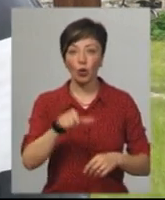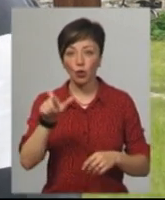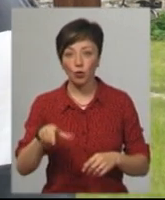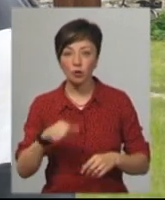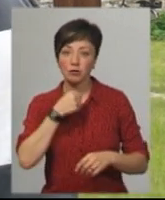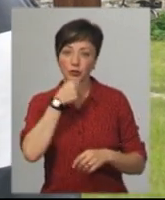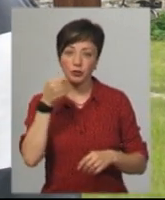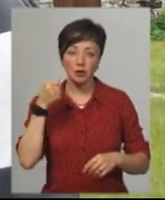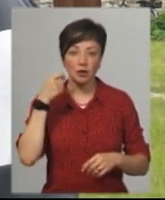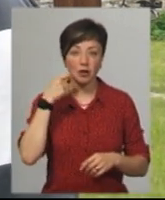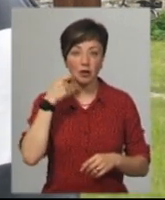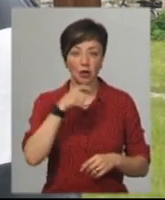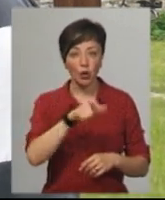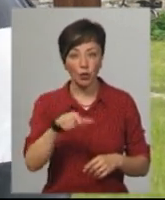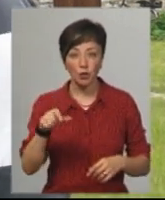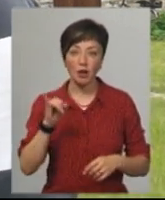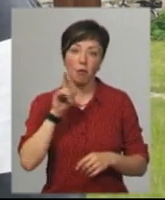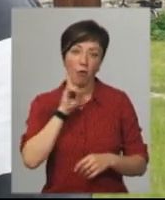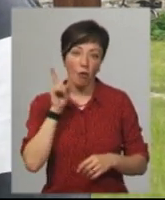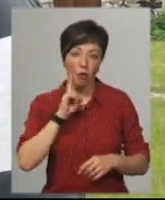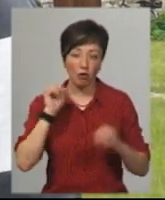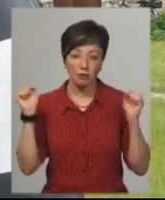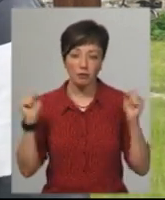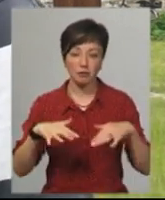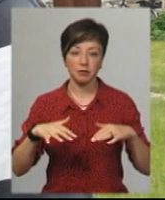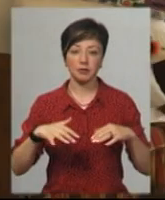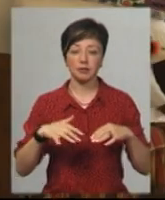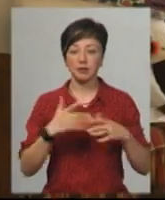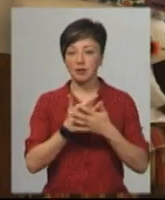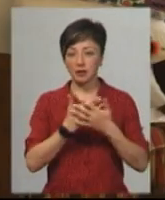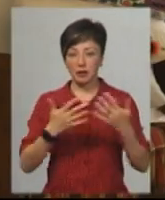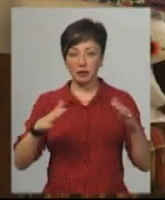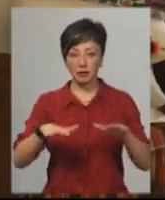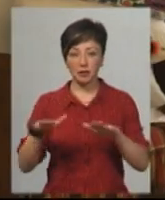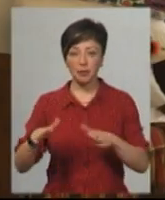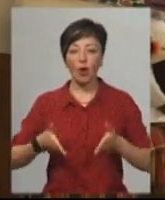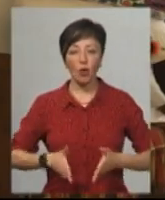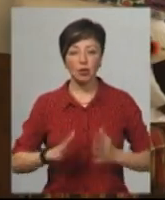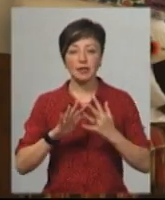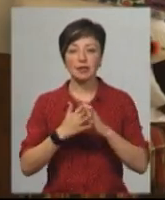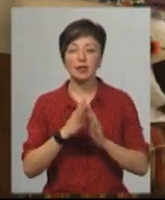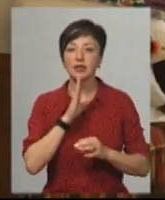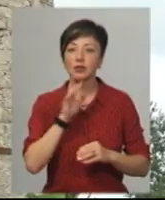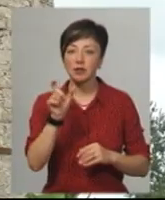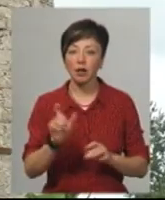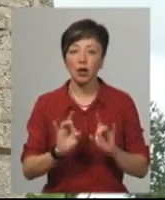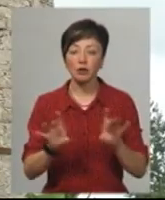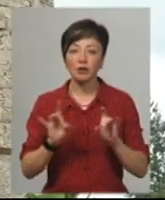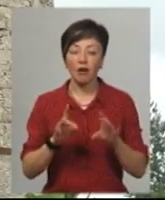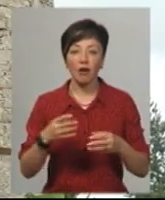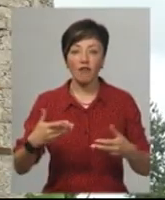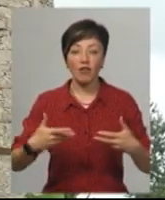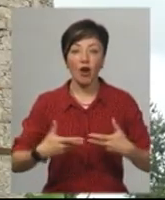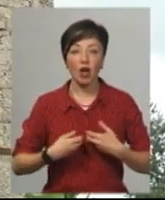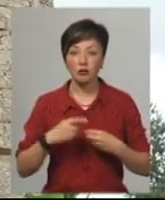пожилі люди приходять, і молодь з'їжджається звідусіль. Уродженка Отрокова Лілія Саприкіна розповідає, вражень